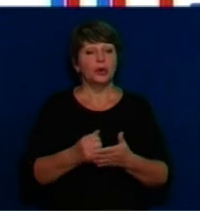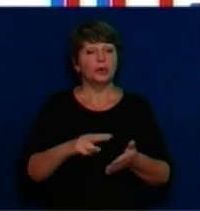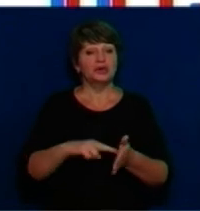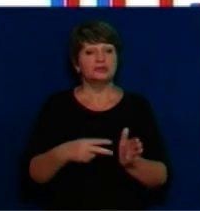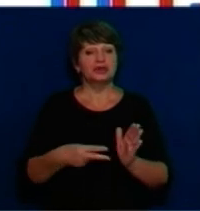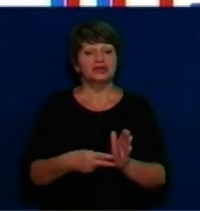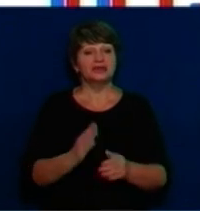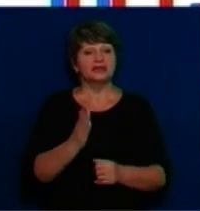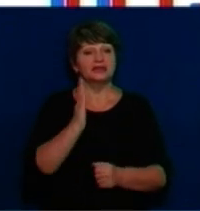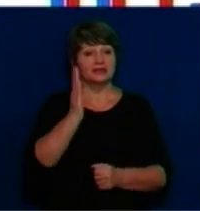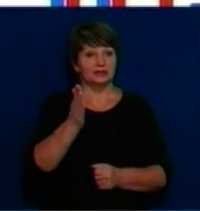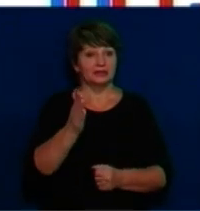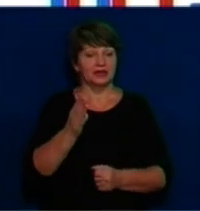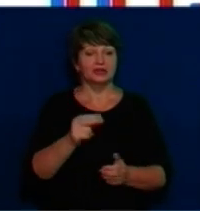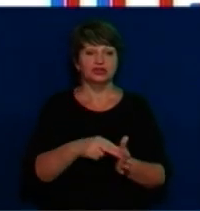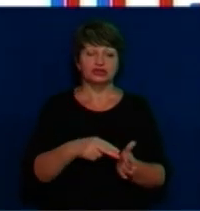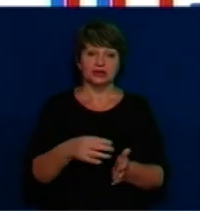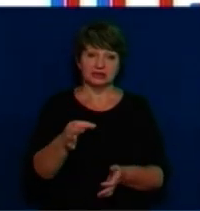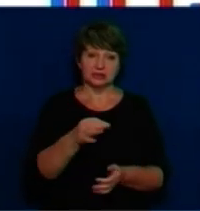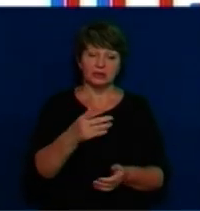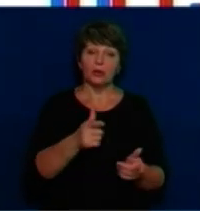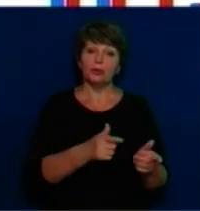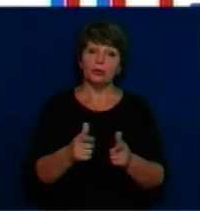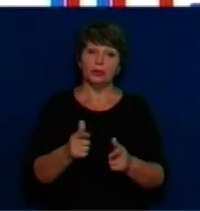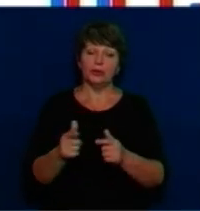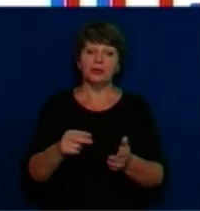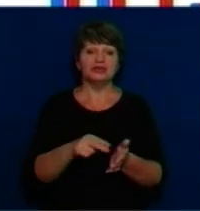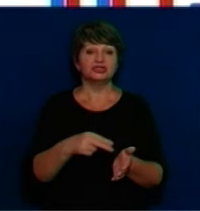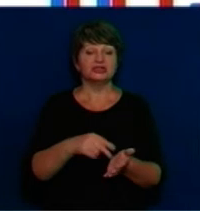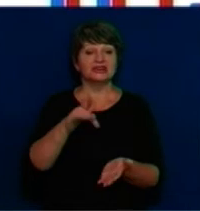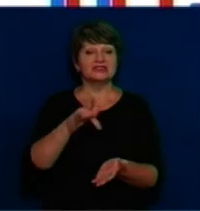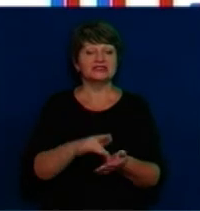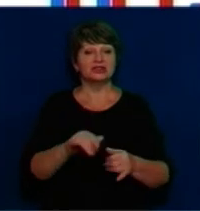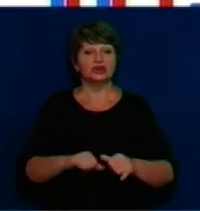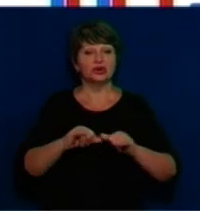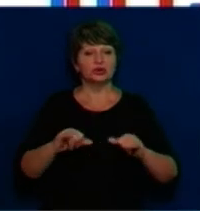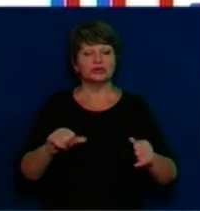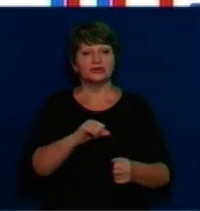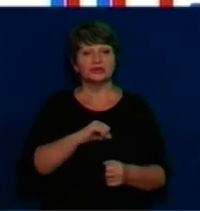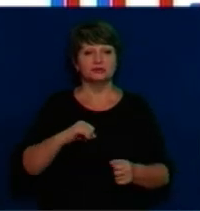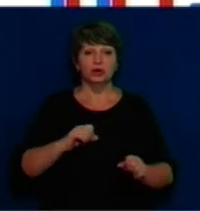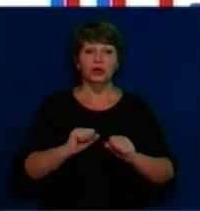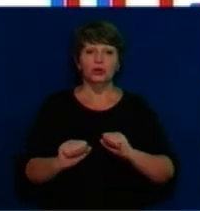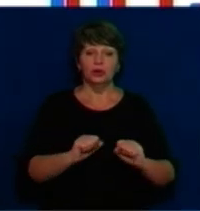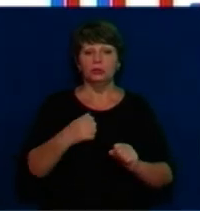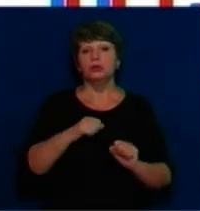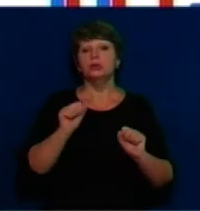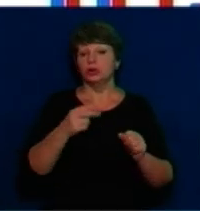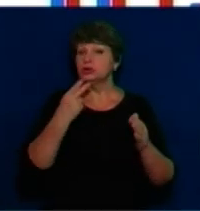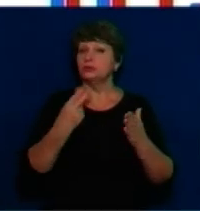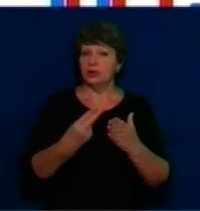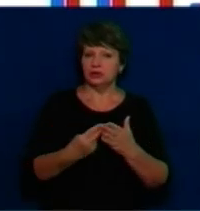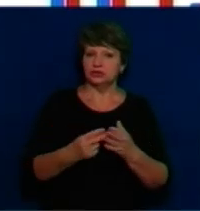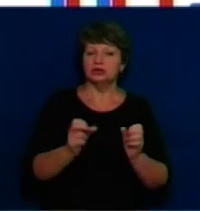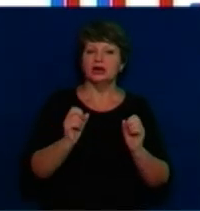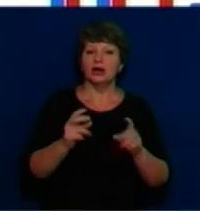формування територіальних громад Черкаської області. Його підготував Черкаський центр розвитку місцевого самоврядування. І ми можемо бачити, як